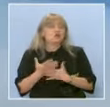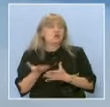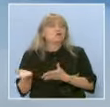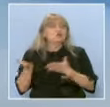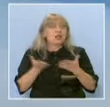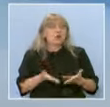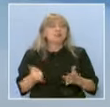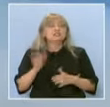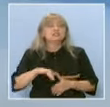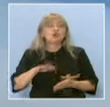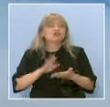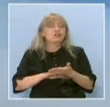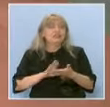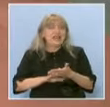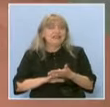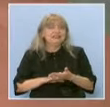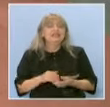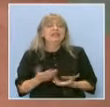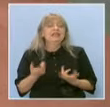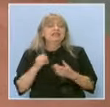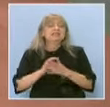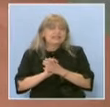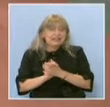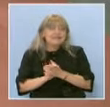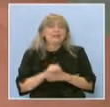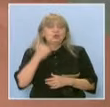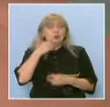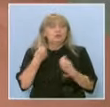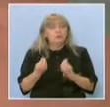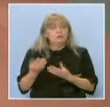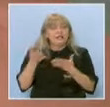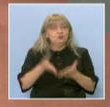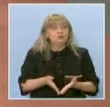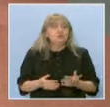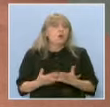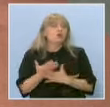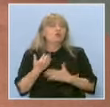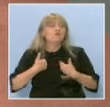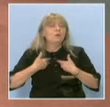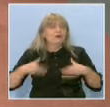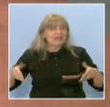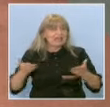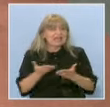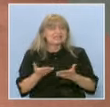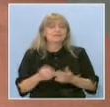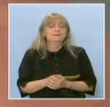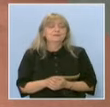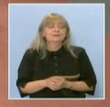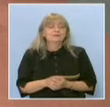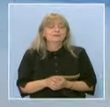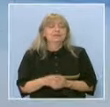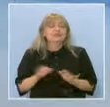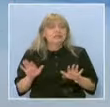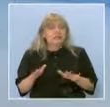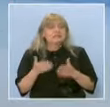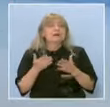БГС, още данни и нагласи на учениците. Здравейте и добре дошли отново при нас. Добре заварили. Здравейте. Нека